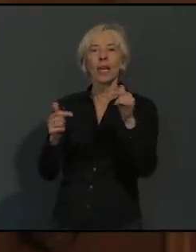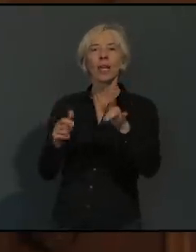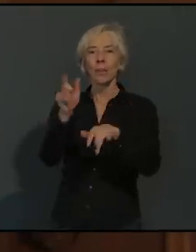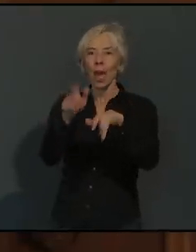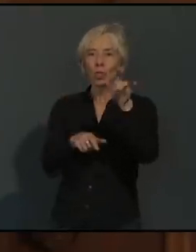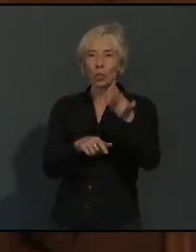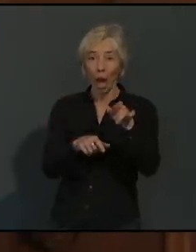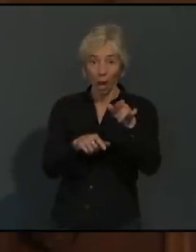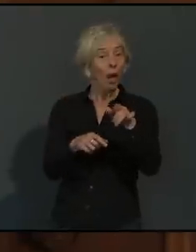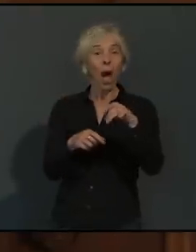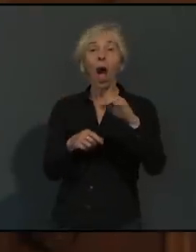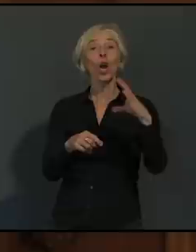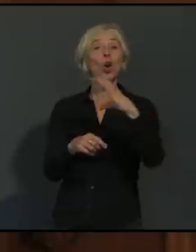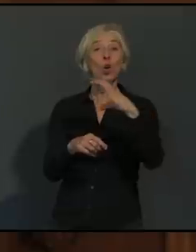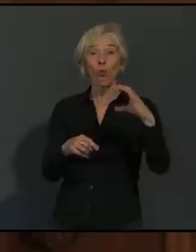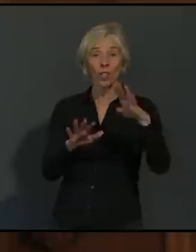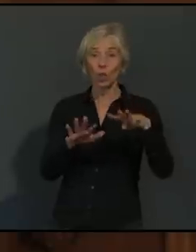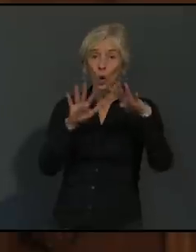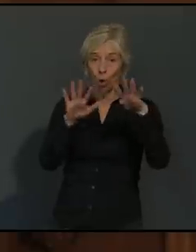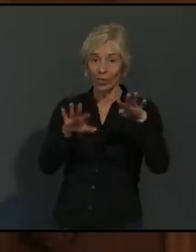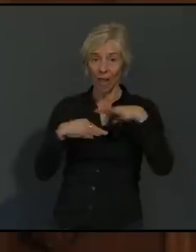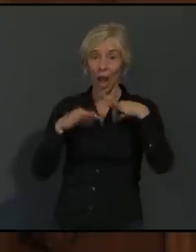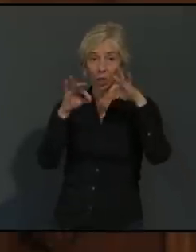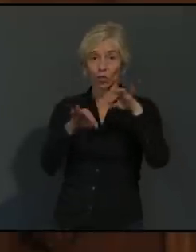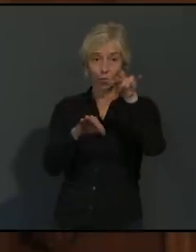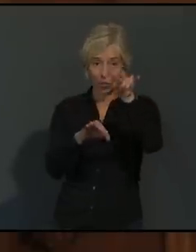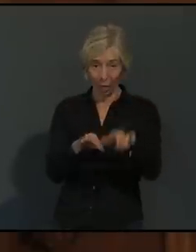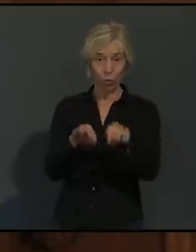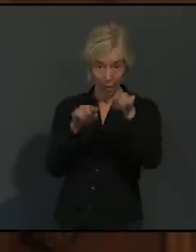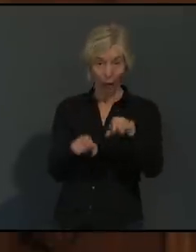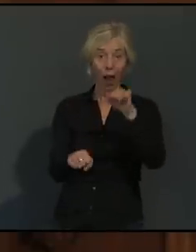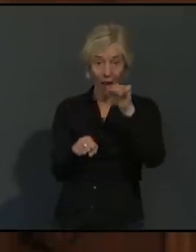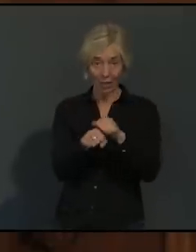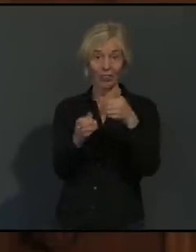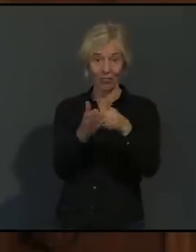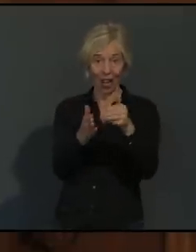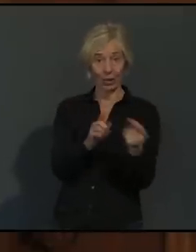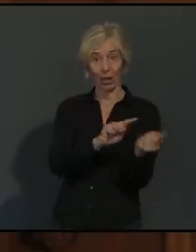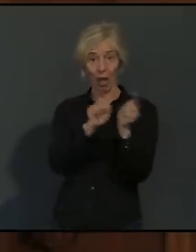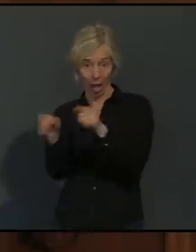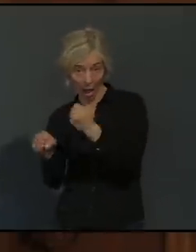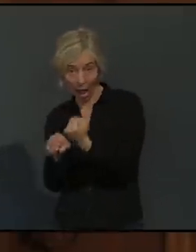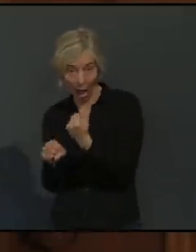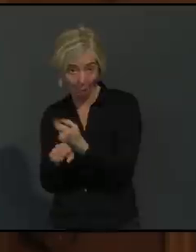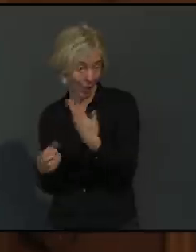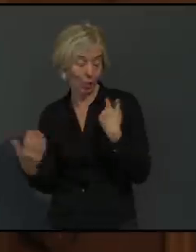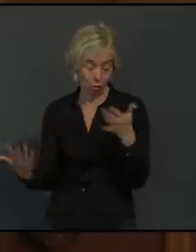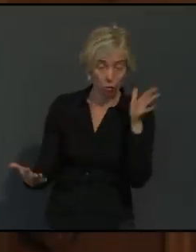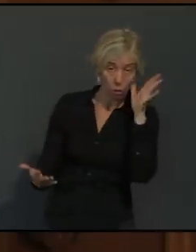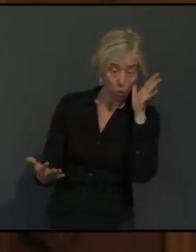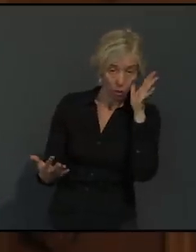in Absprache mit dem Gesundheitsamt erlaubt wurde, gestattet wurde, geduldet, wie auch immer? Ja, die Fälle gibt es.